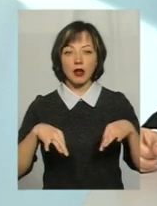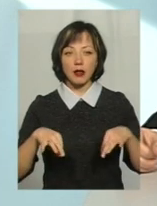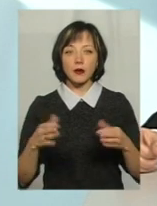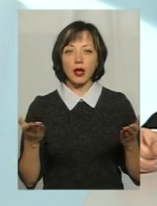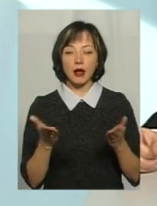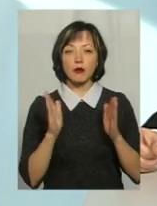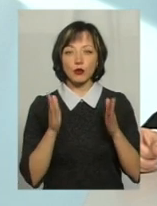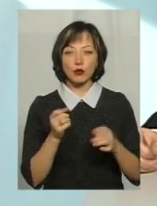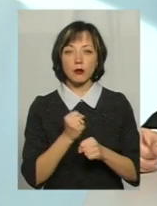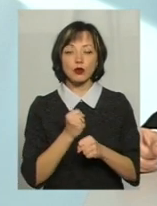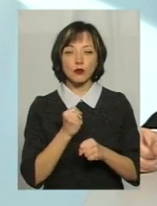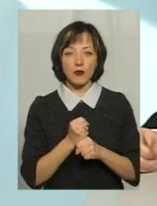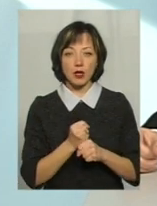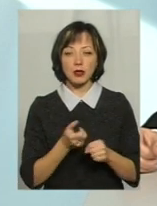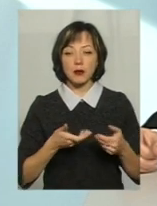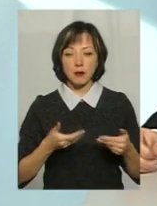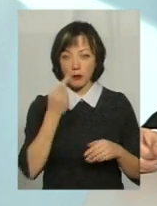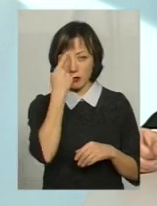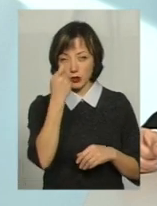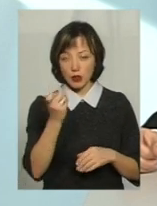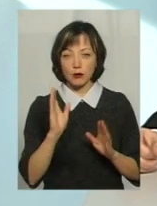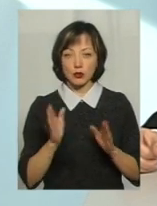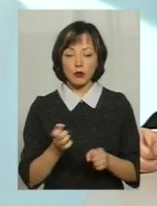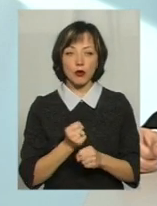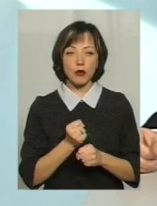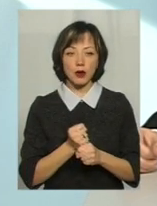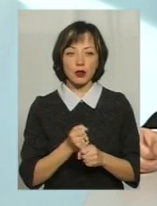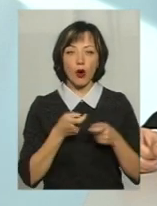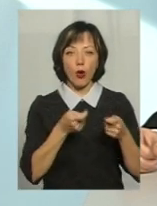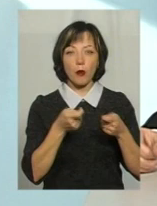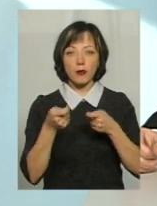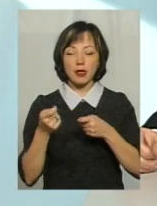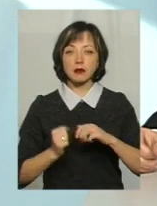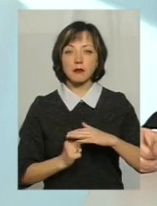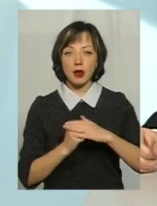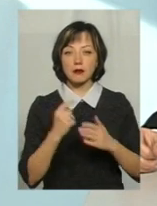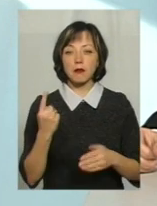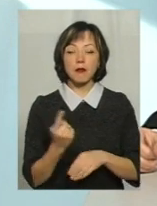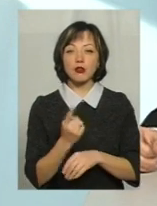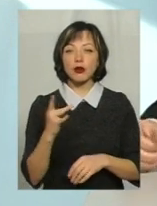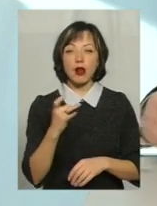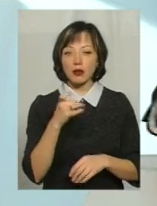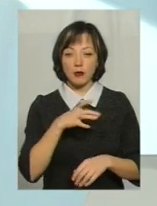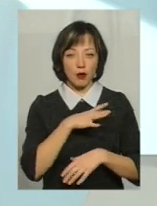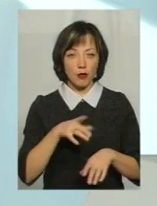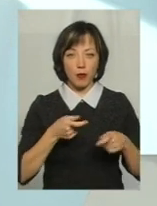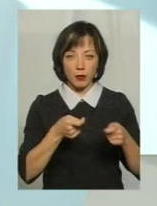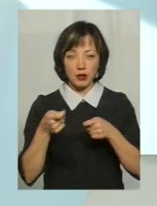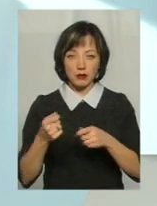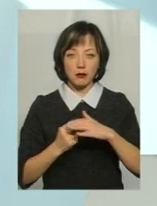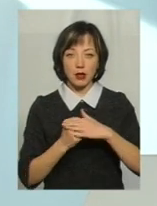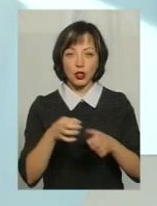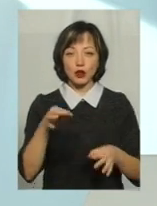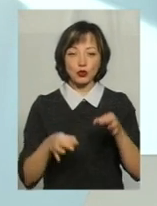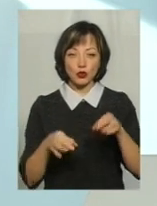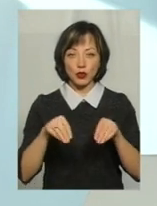який буде працювати. Ми попереджали, що будемо робити об'їзд баз. Перший раз ми не зробили об'їзд баз, тому що було рішення суду,